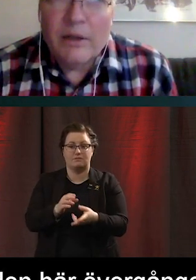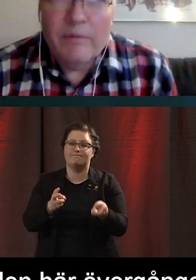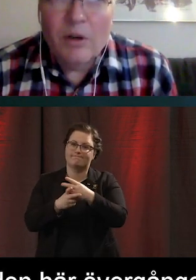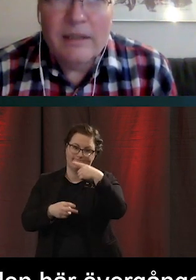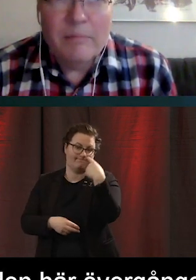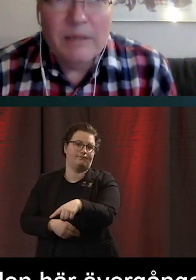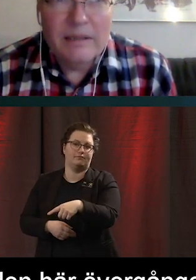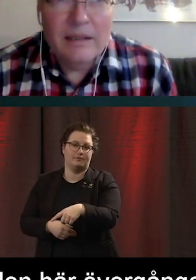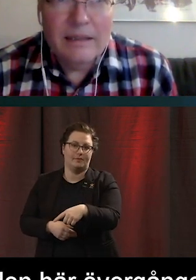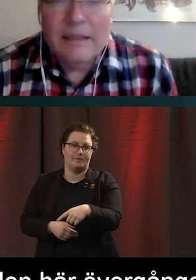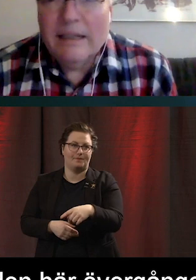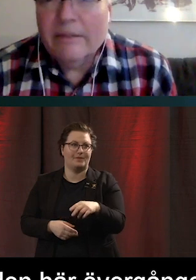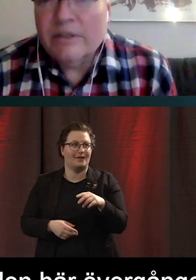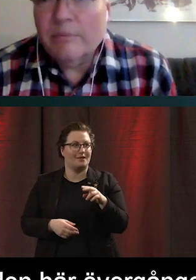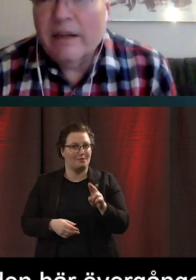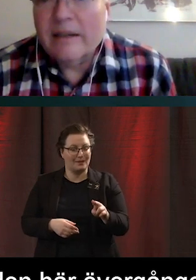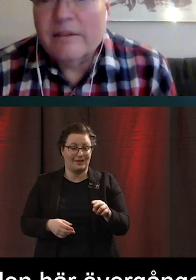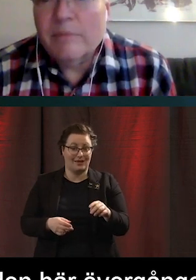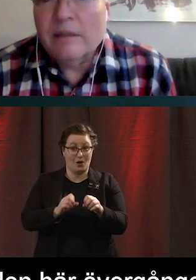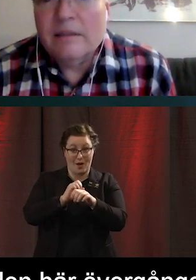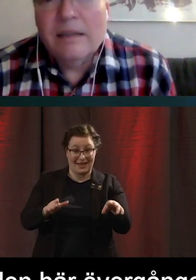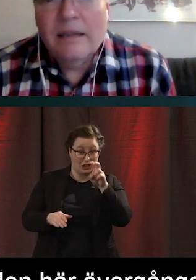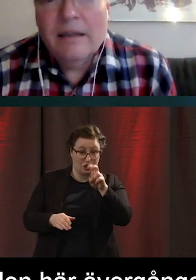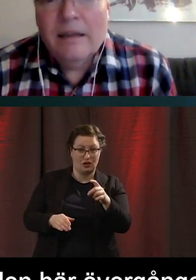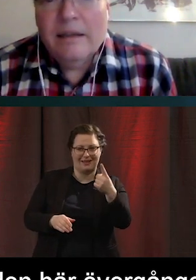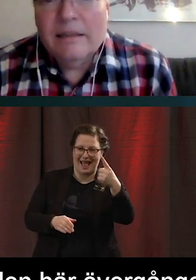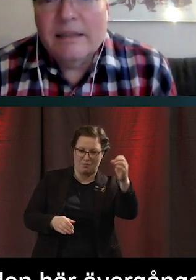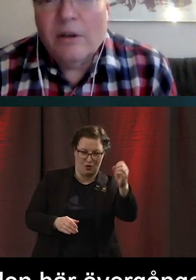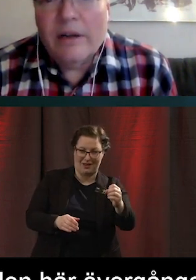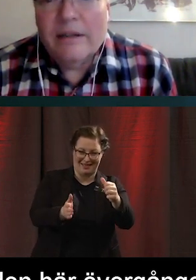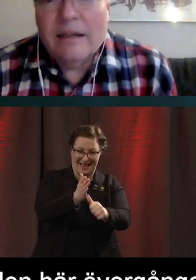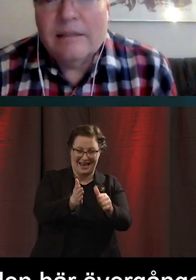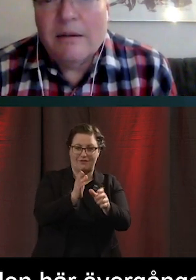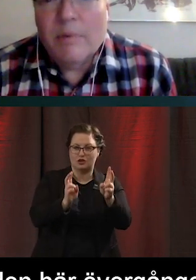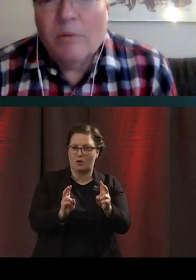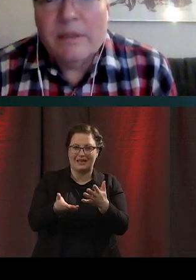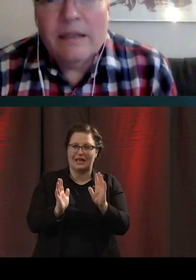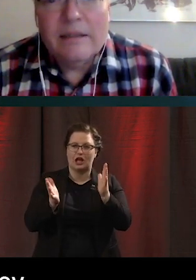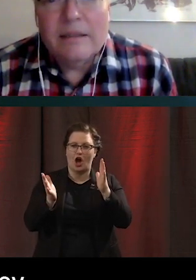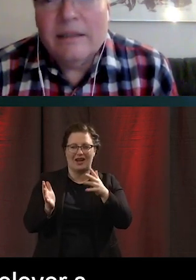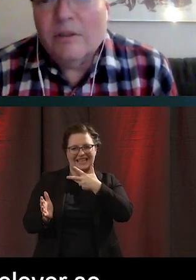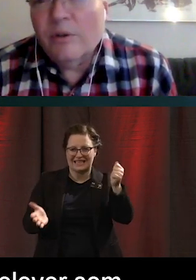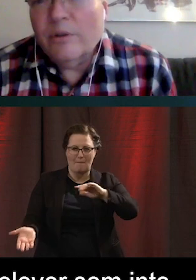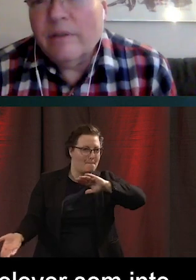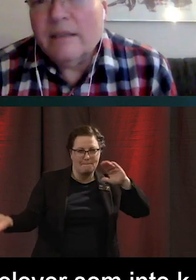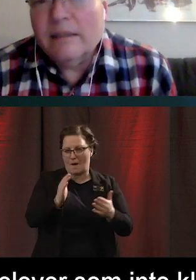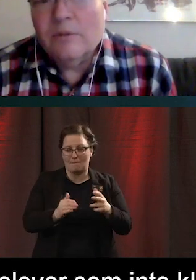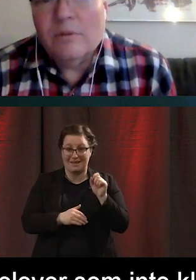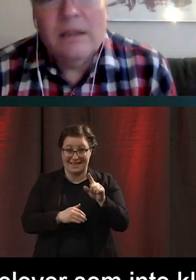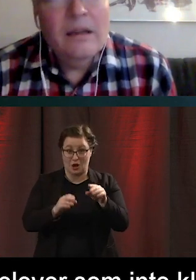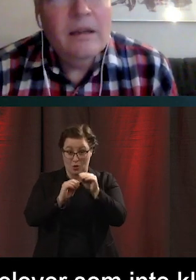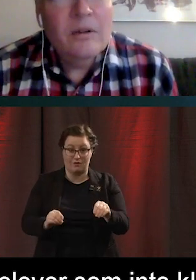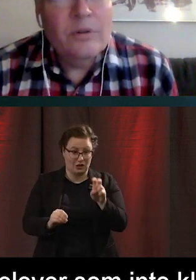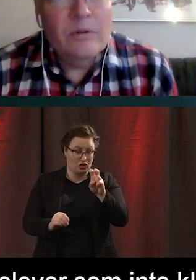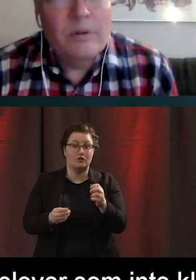har överlag tappat en andel elever som det verkar som inte klarade den här snabba omställningen till digital undervisning.